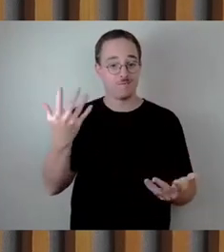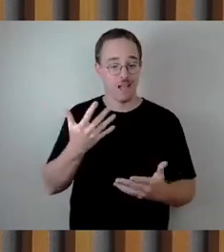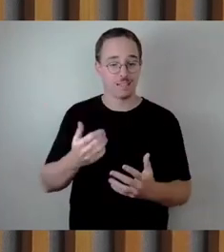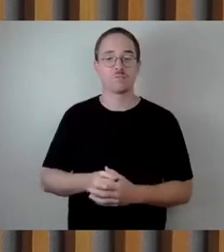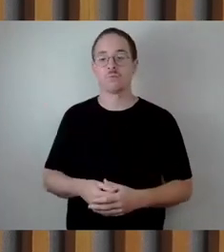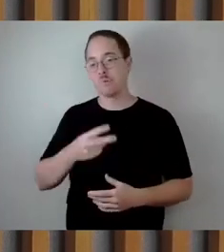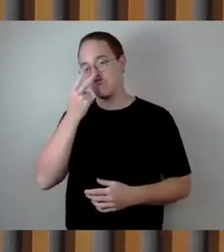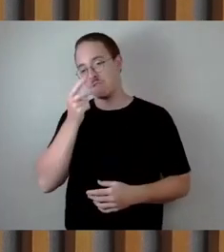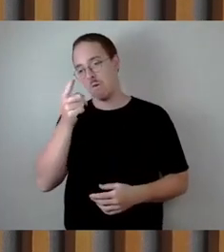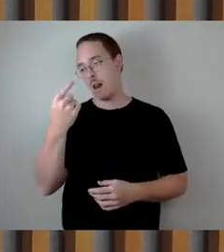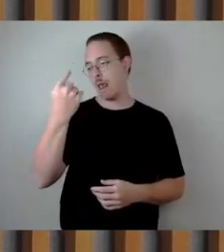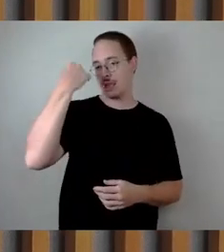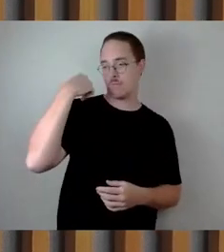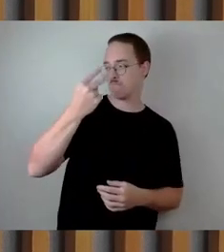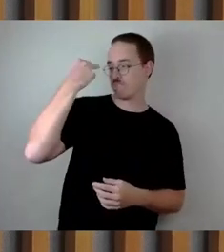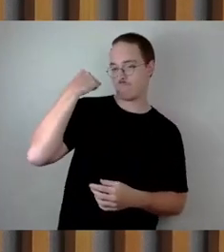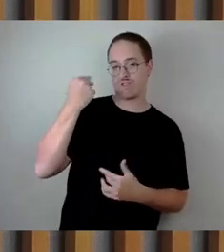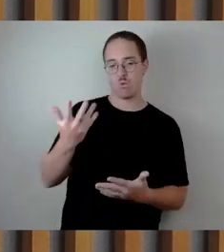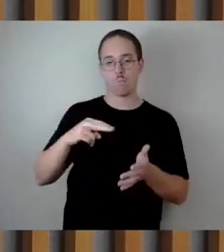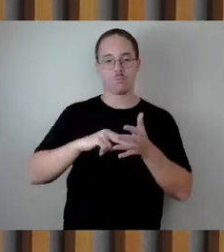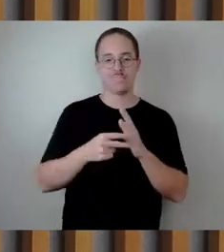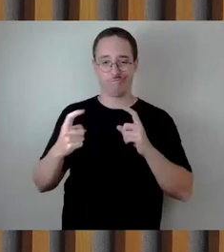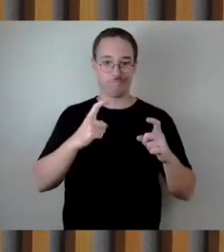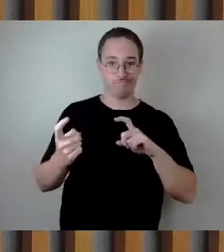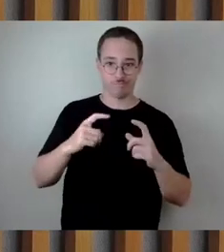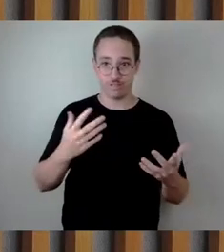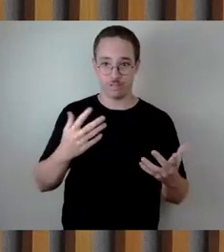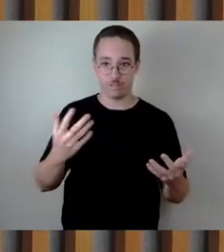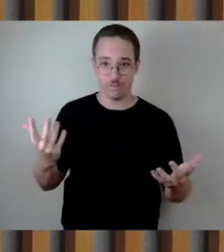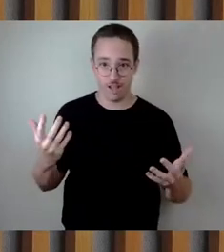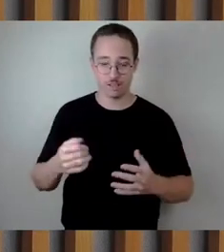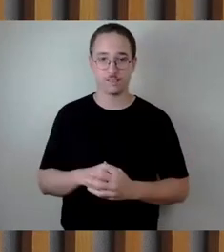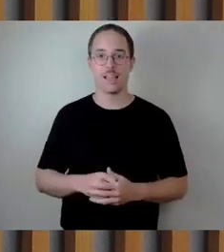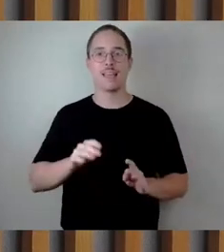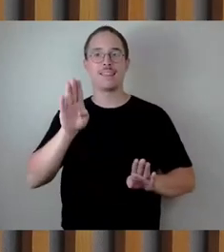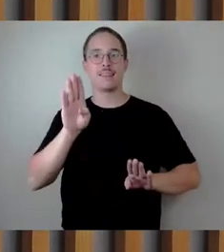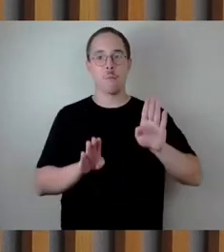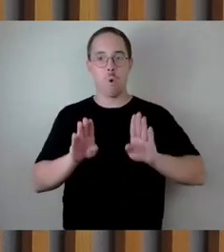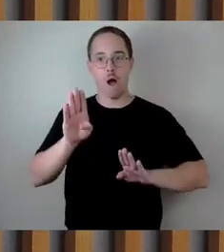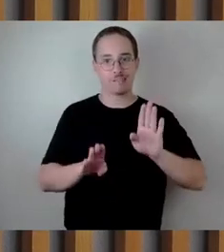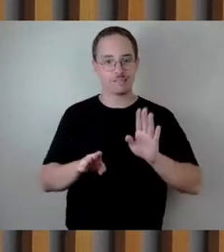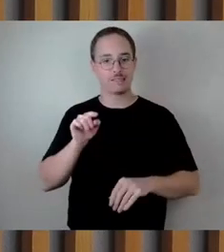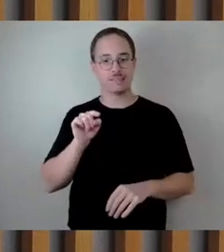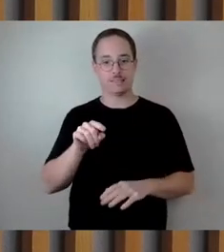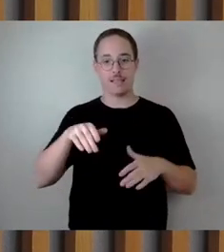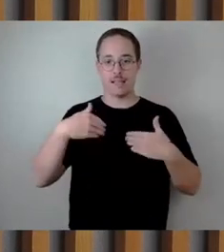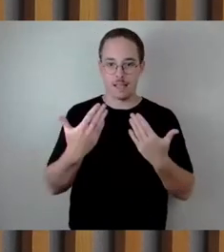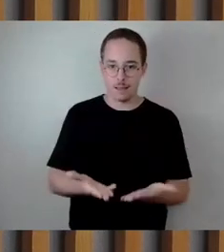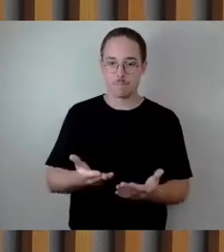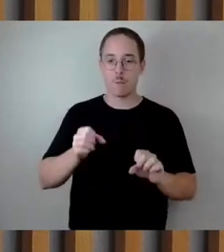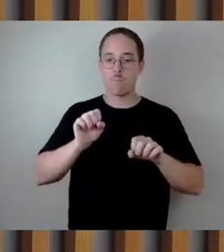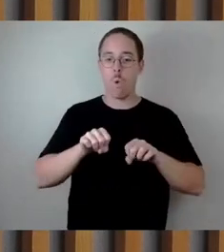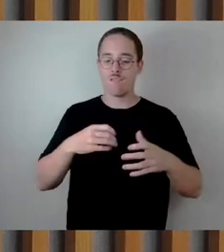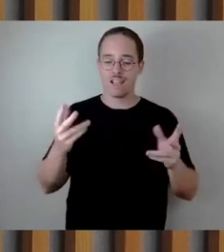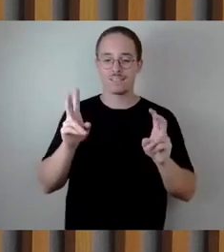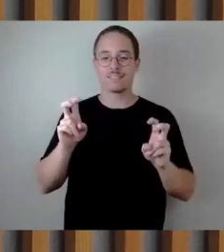etwas erklärt und zwar sagten Sie, die Demokratie bietet uns die Möglichkeit für einen Neuanfang.